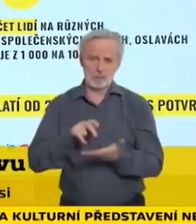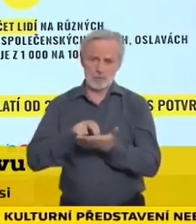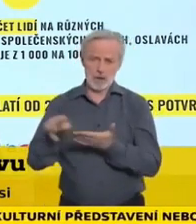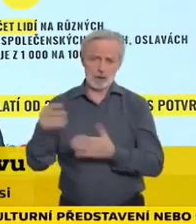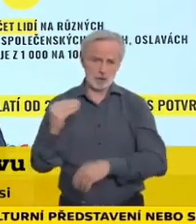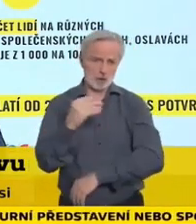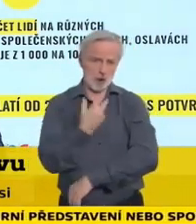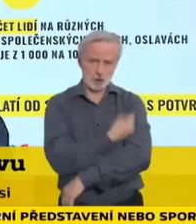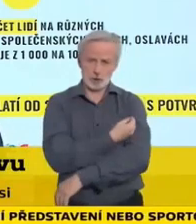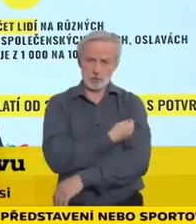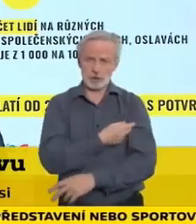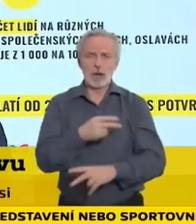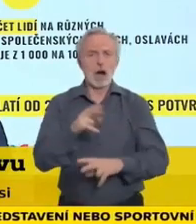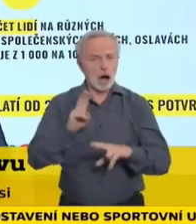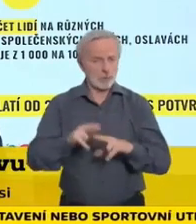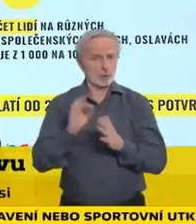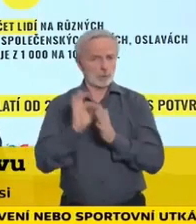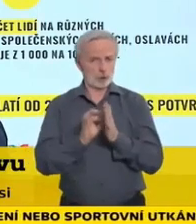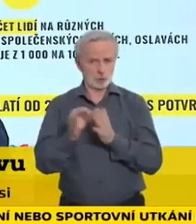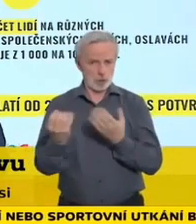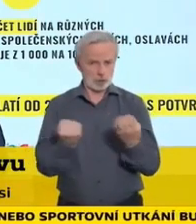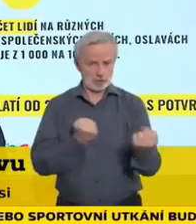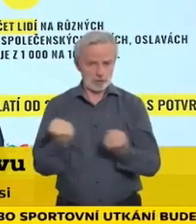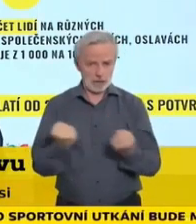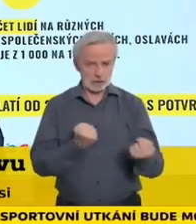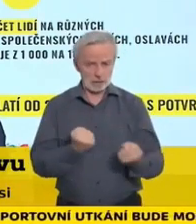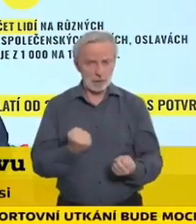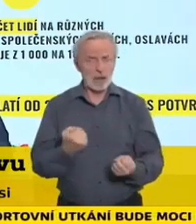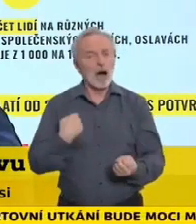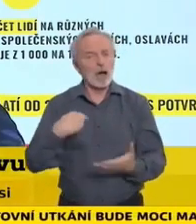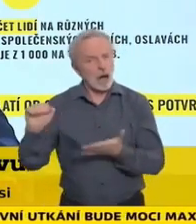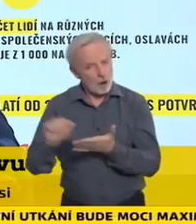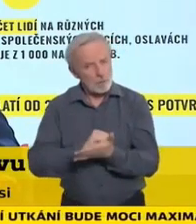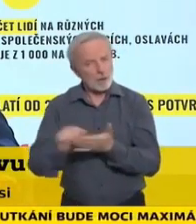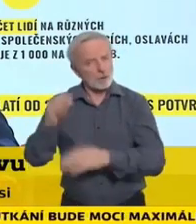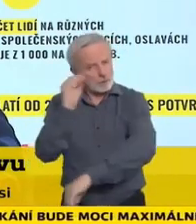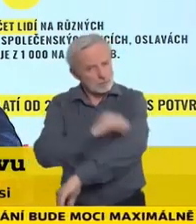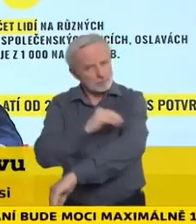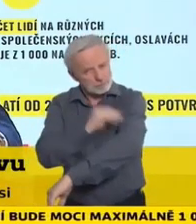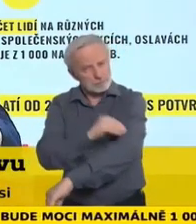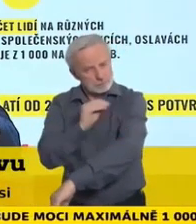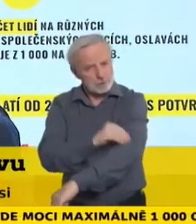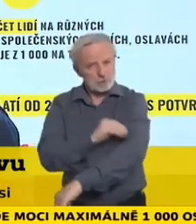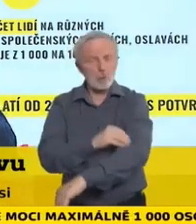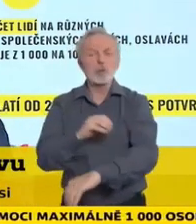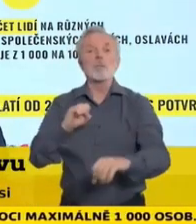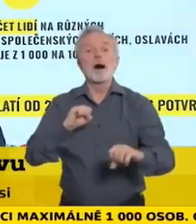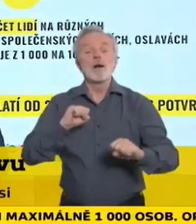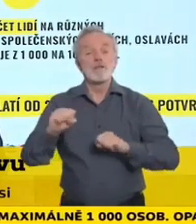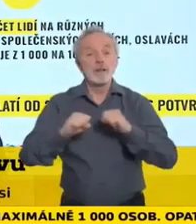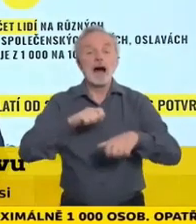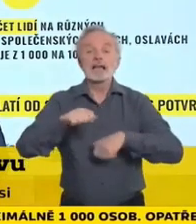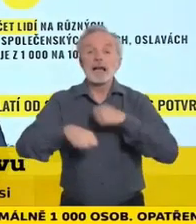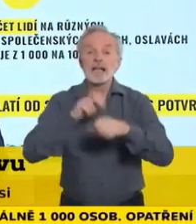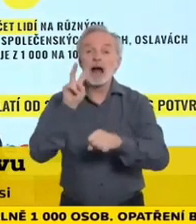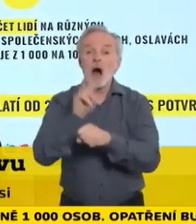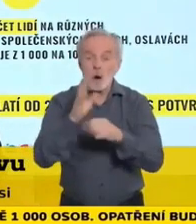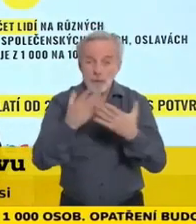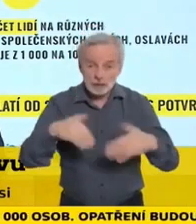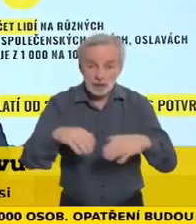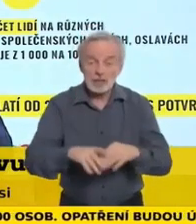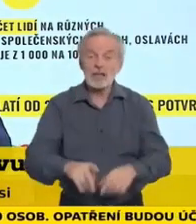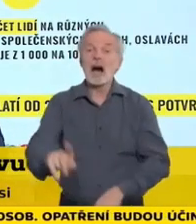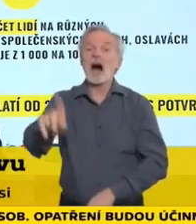zvládnout a je to, a já o tom hovořím opakovaně, vláda tady dělá určitá opatření, ale bez individuální odpovědnosti